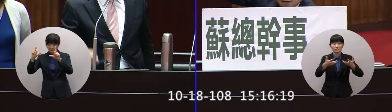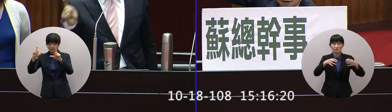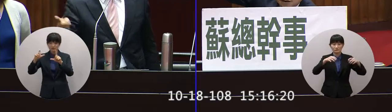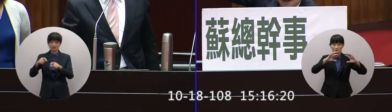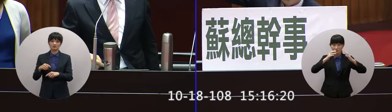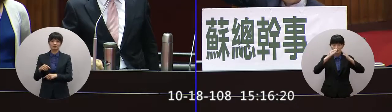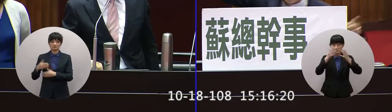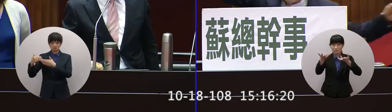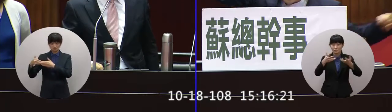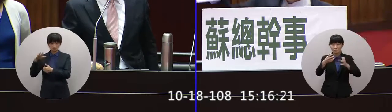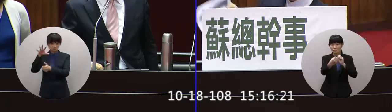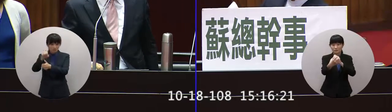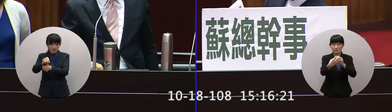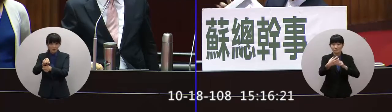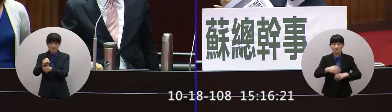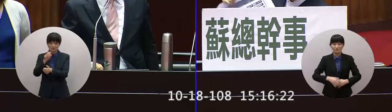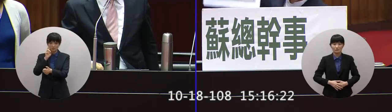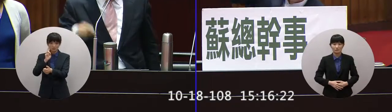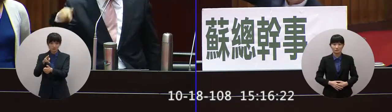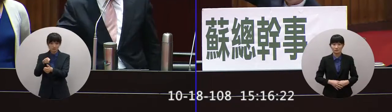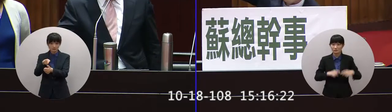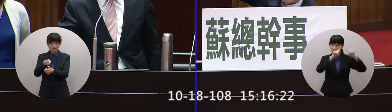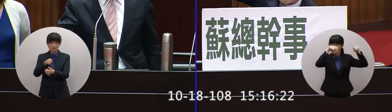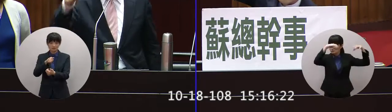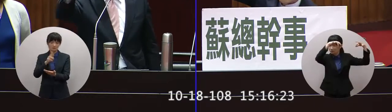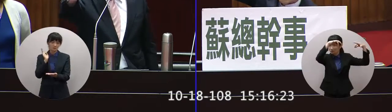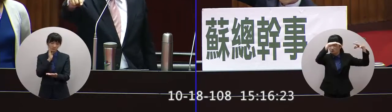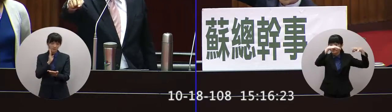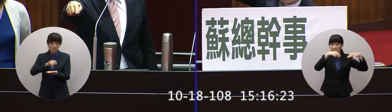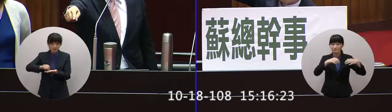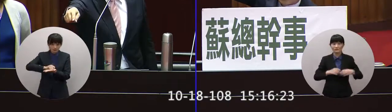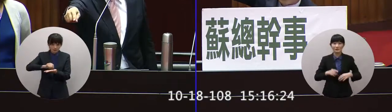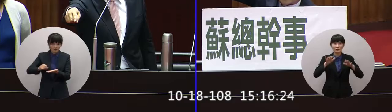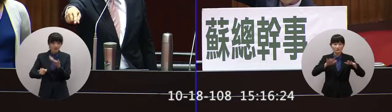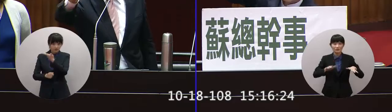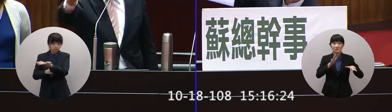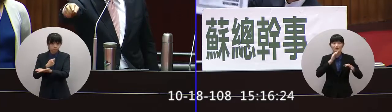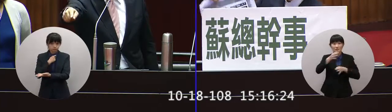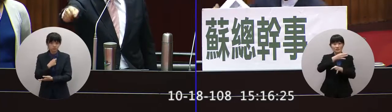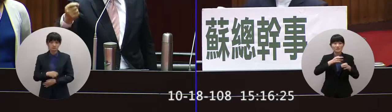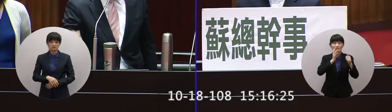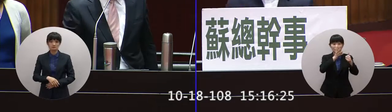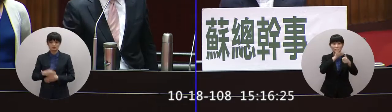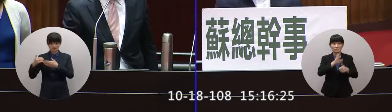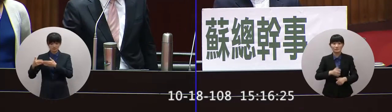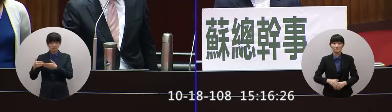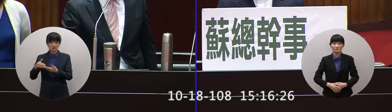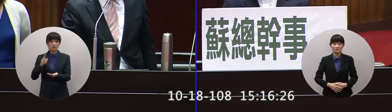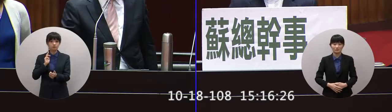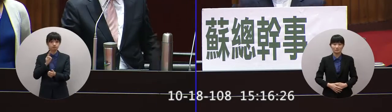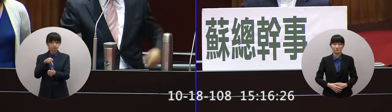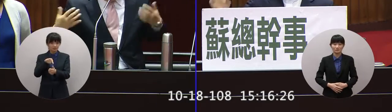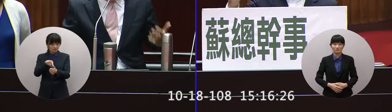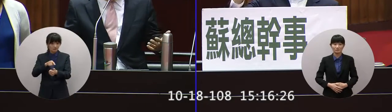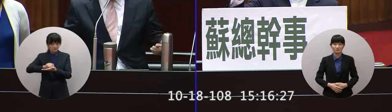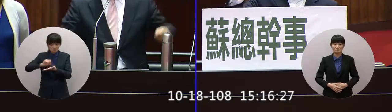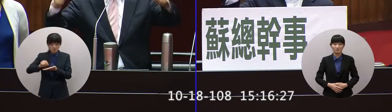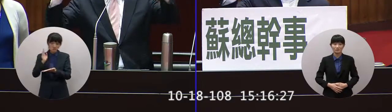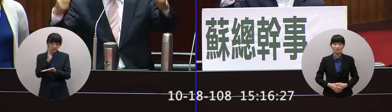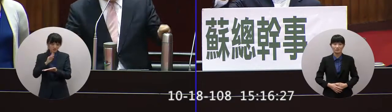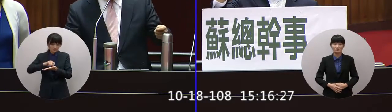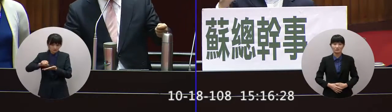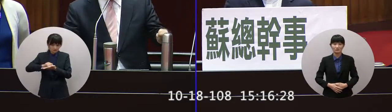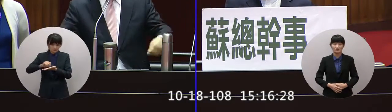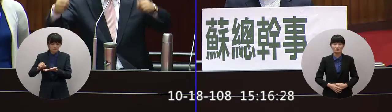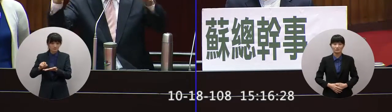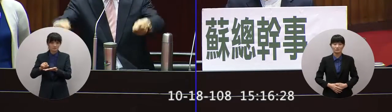國事那個就請你不要講什麼國事我問你今天是經濟主委中國要求寫尾過書國人